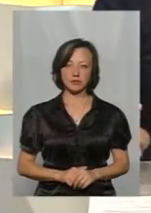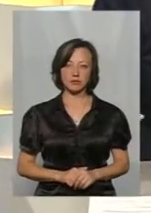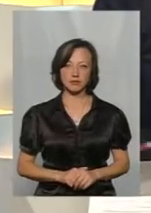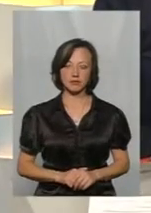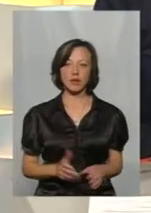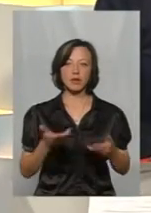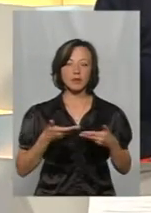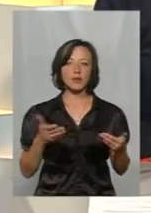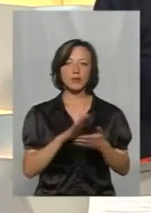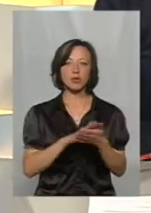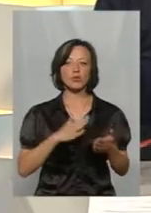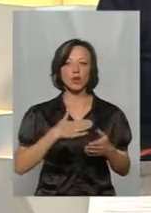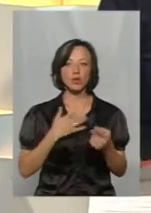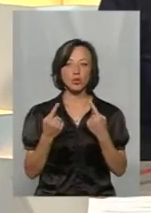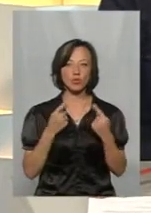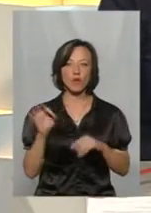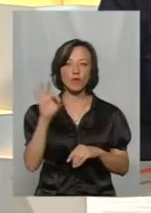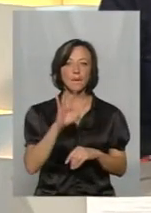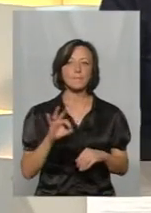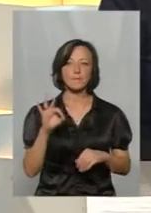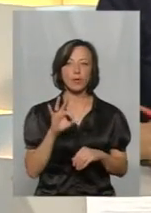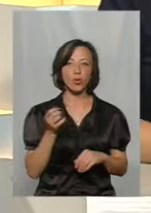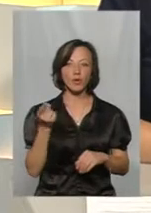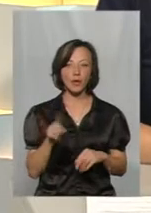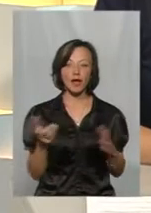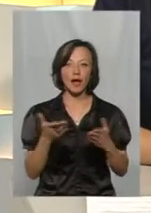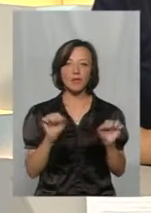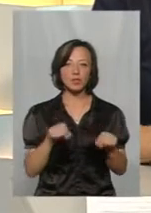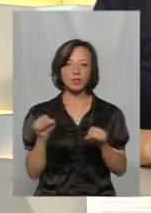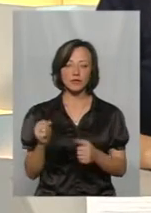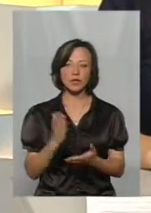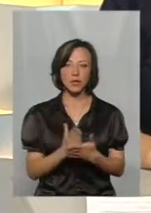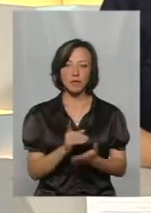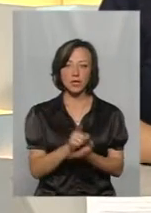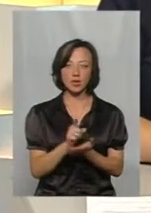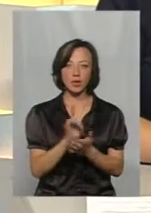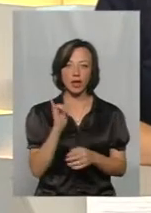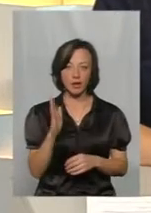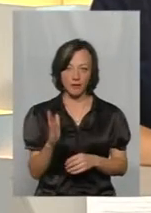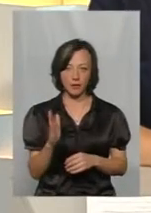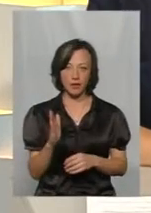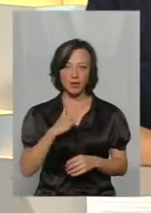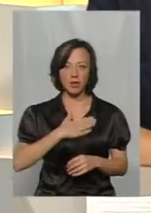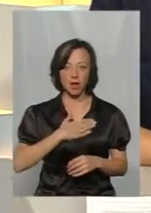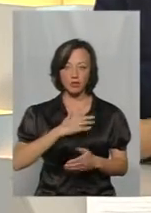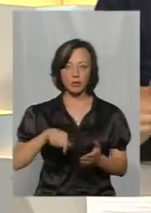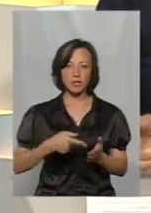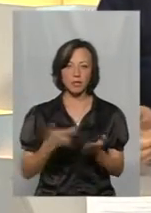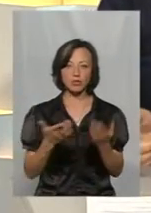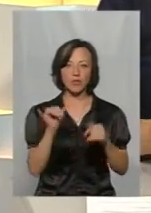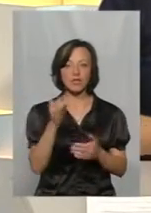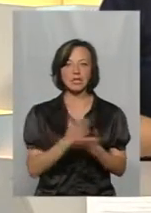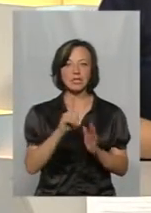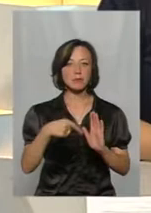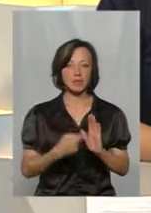Ми продовжуємо нашу розмову про те, які можливості є в пенсіонерів нашого міста. Якщо у вас є